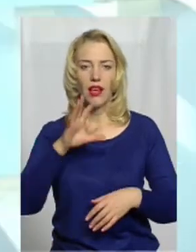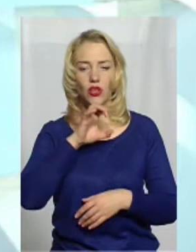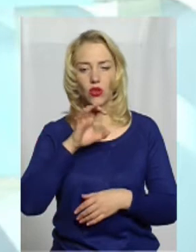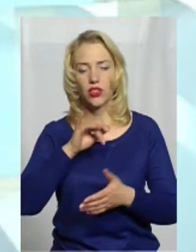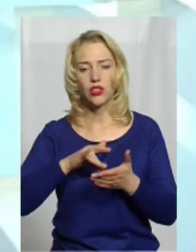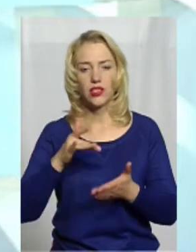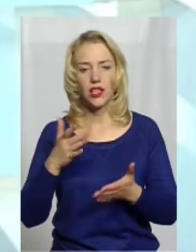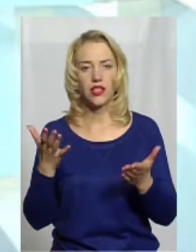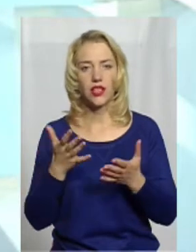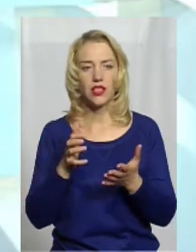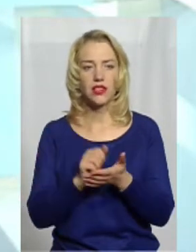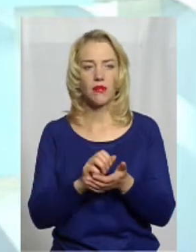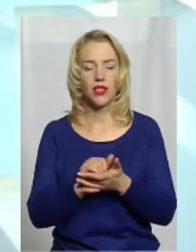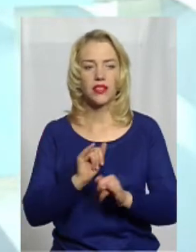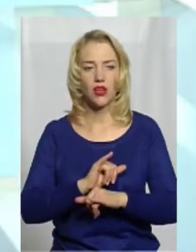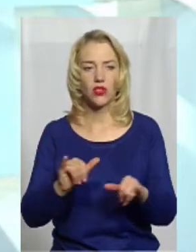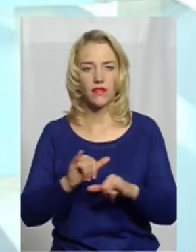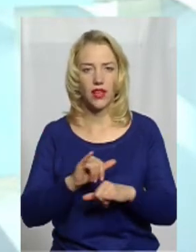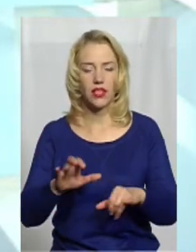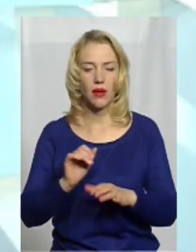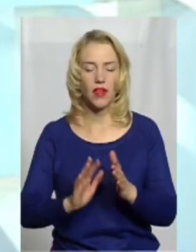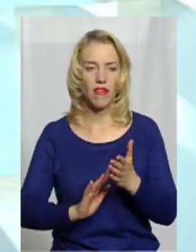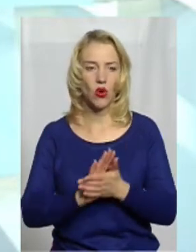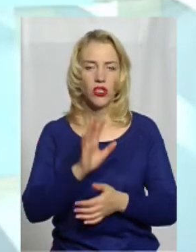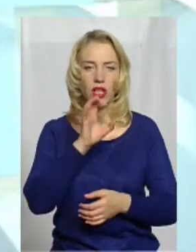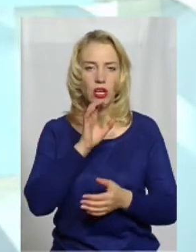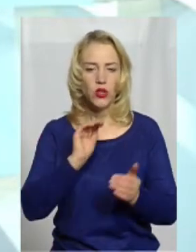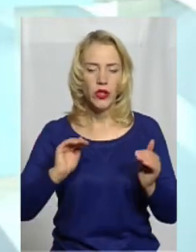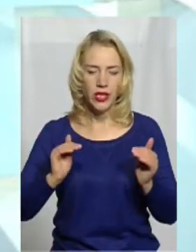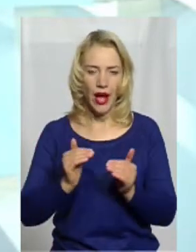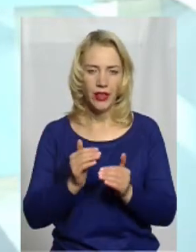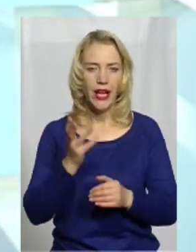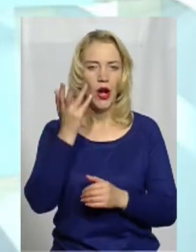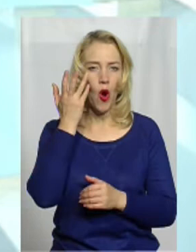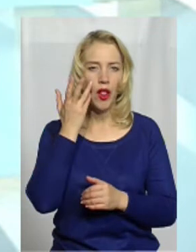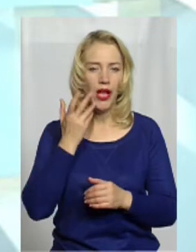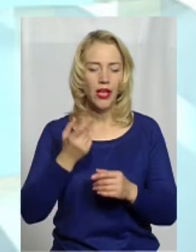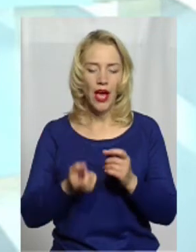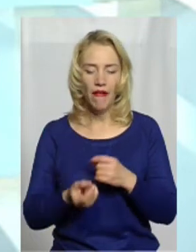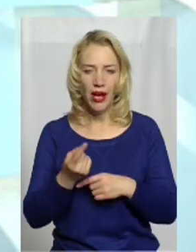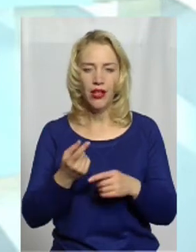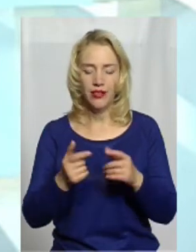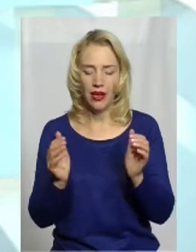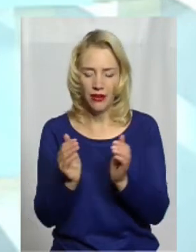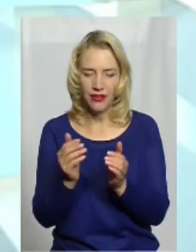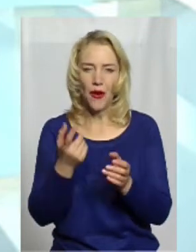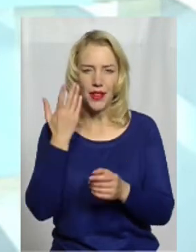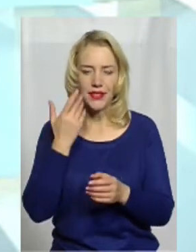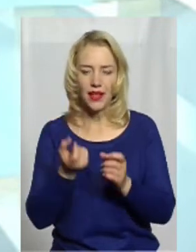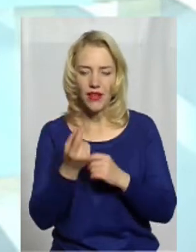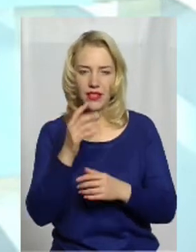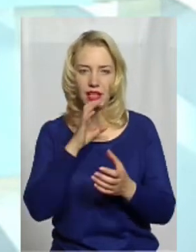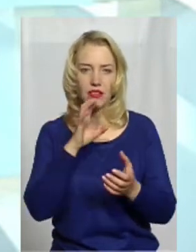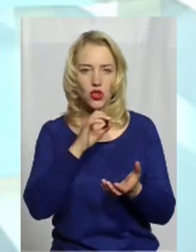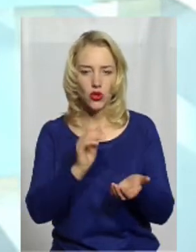розведенням та вирощуванням цуценят. І коли вже з'явилося поголов'я, коли в нас народилися цуцики, ці